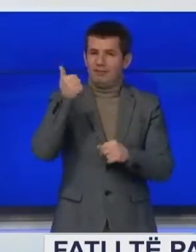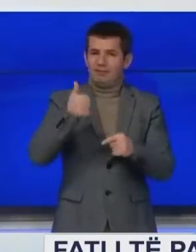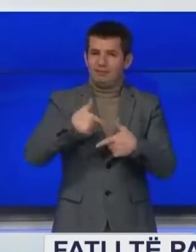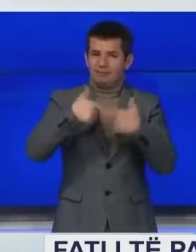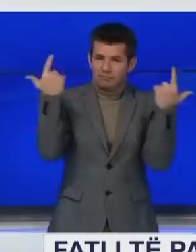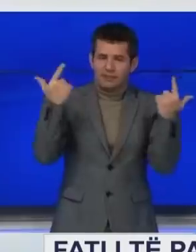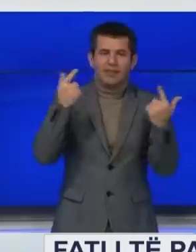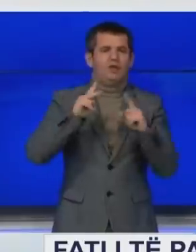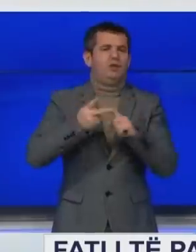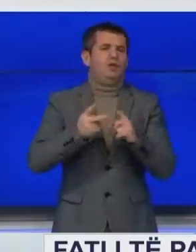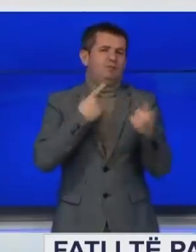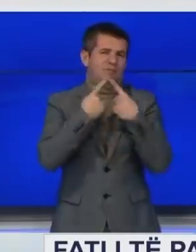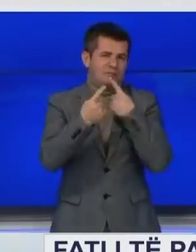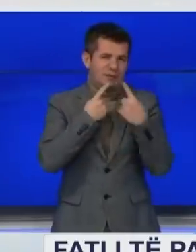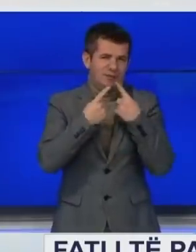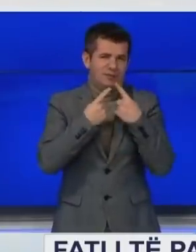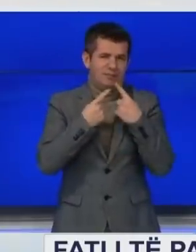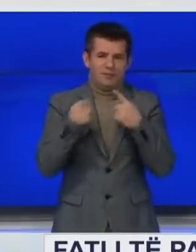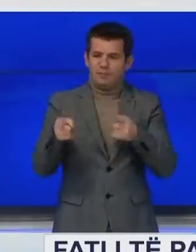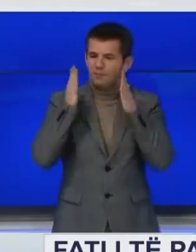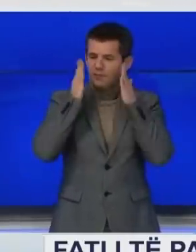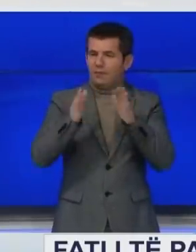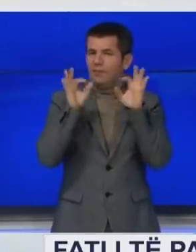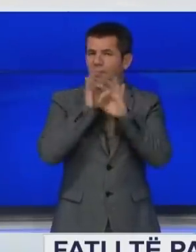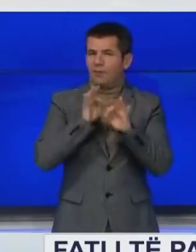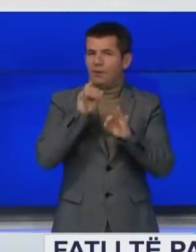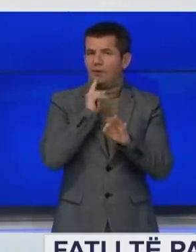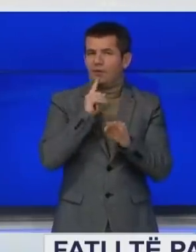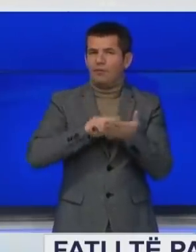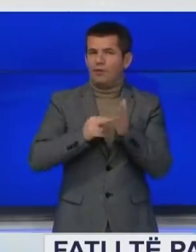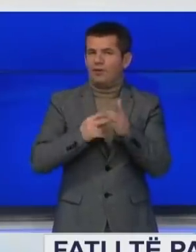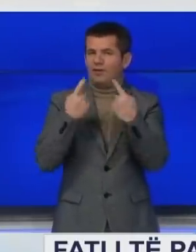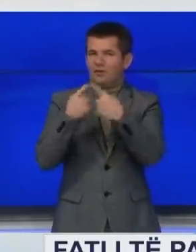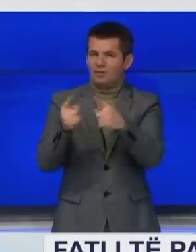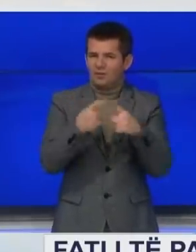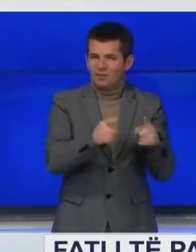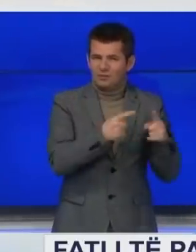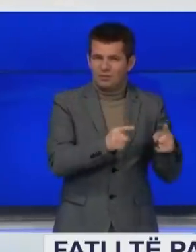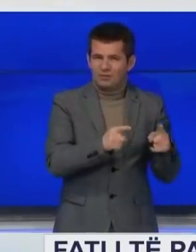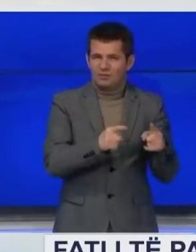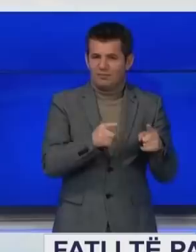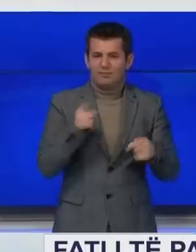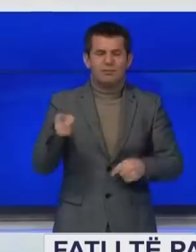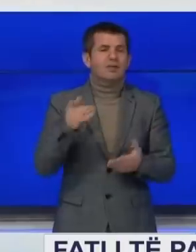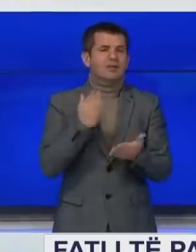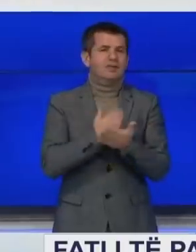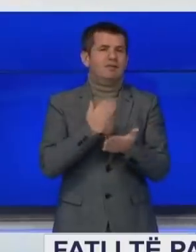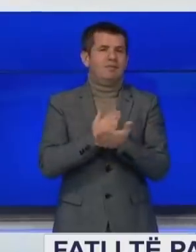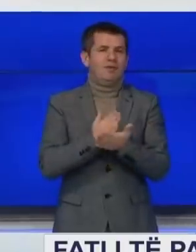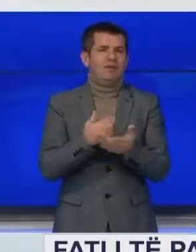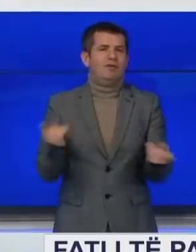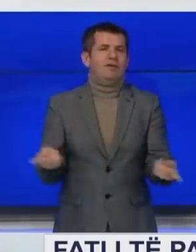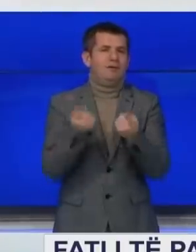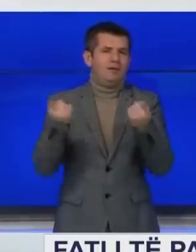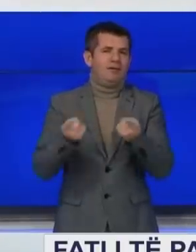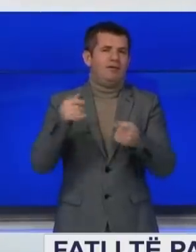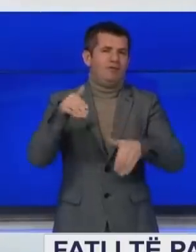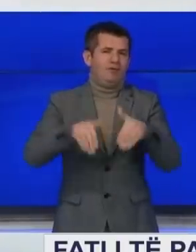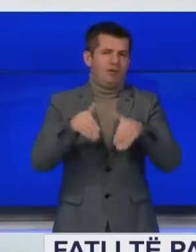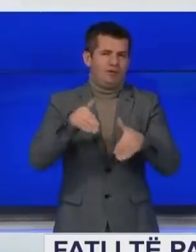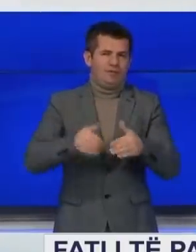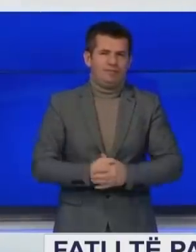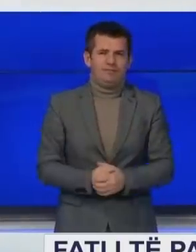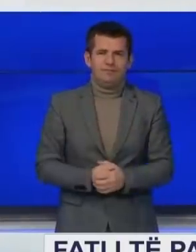Në fund, qërkini u tregua mos besues ndaj premtimeve të partive politike, të cilat si pas ti janë vetëm premtime elektorale.